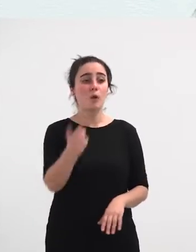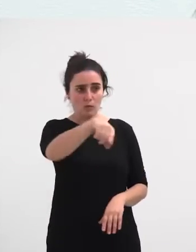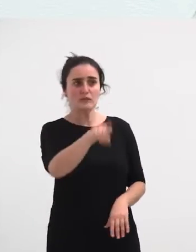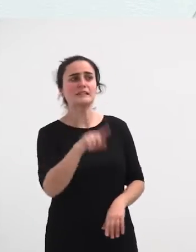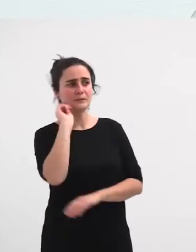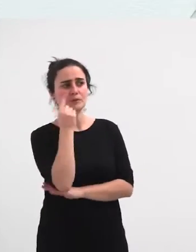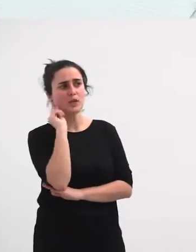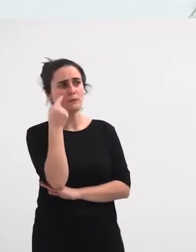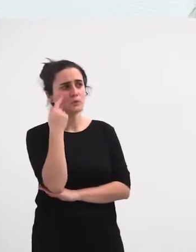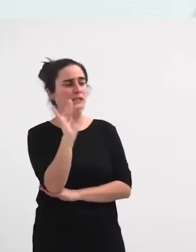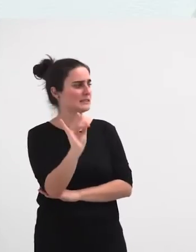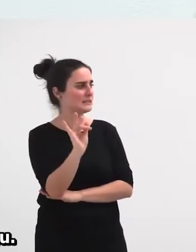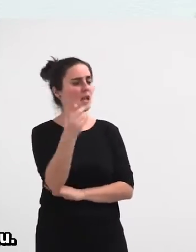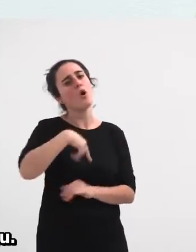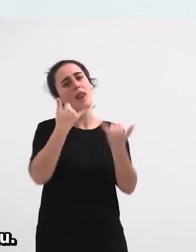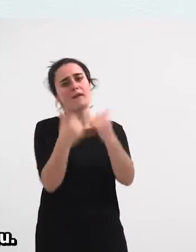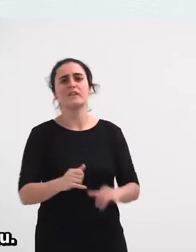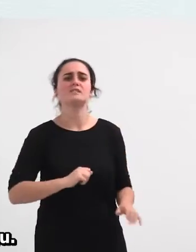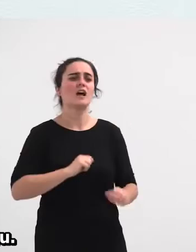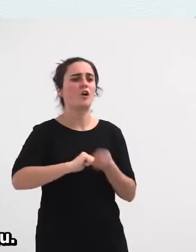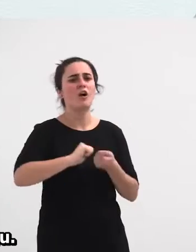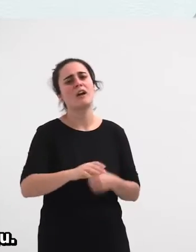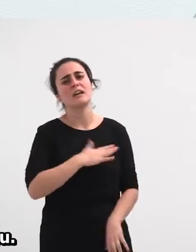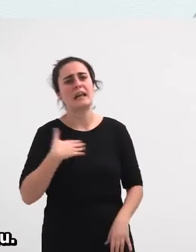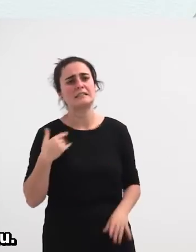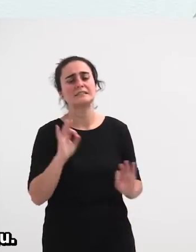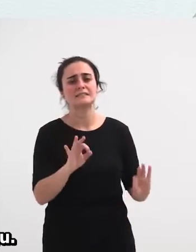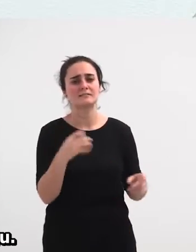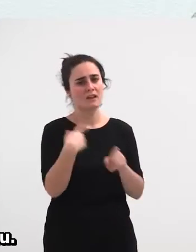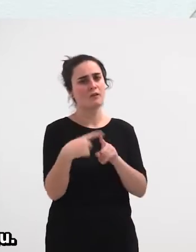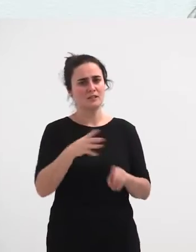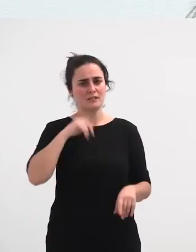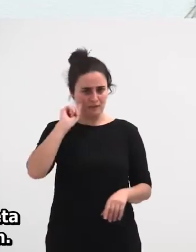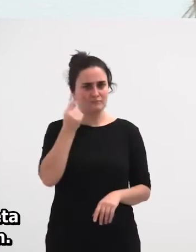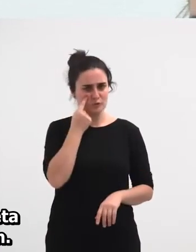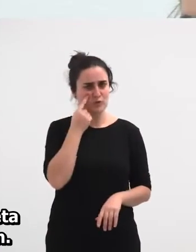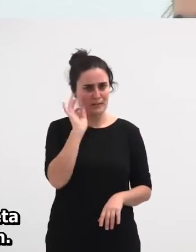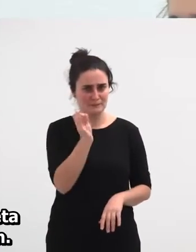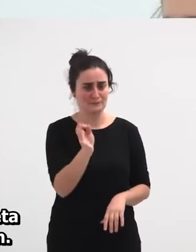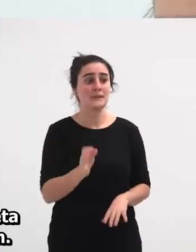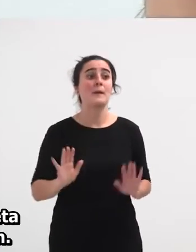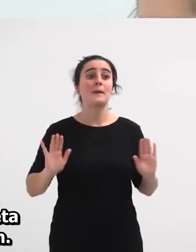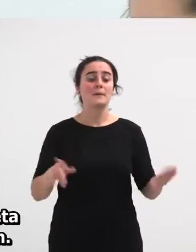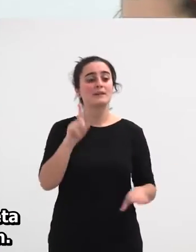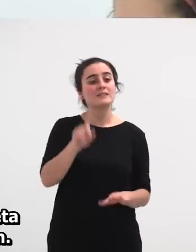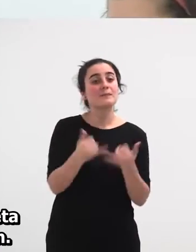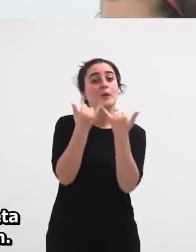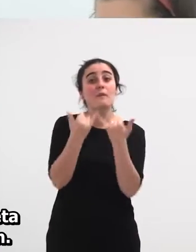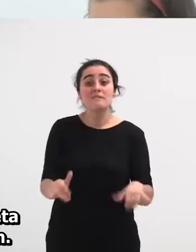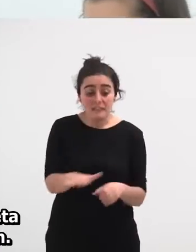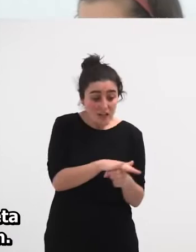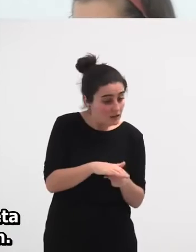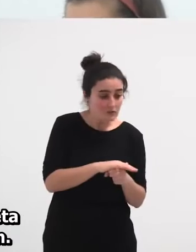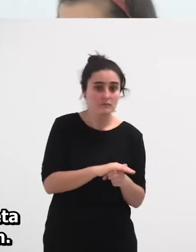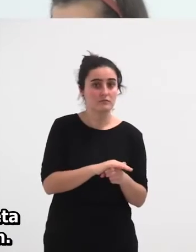suena! Benizan jodernos la fiesta, eta olako gauzak, bai, gauza batzuk, esagunak egiteza izkigu. Baina ez bakarrik jaienen moen, baizik eta